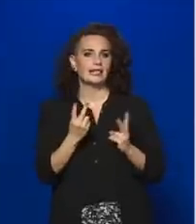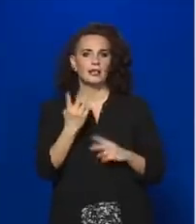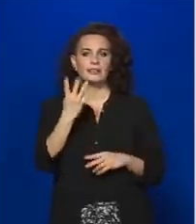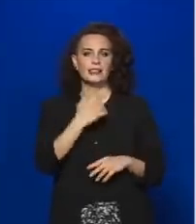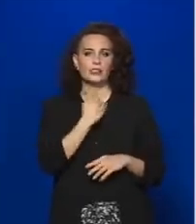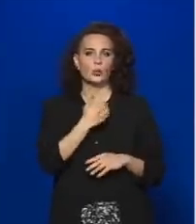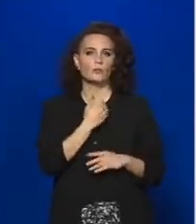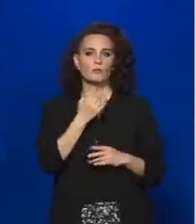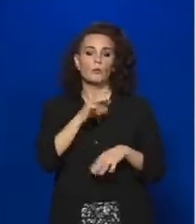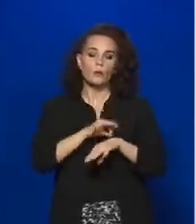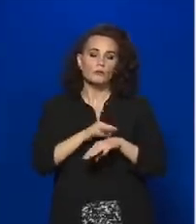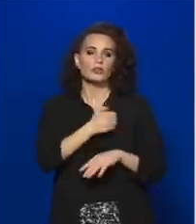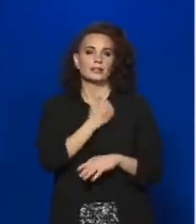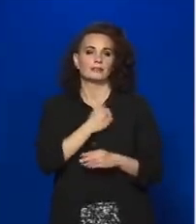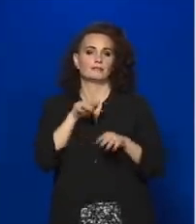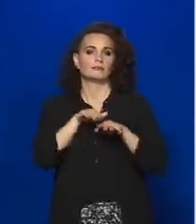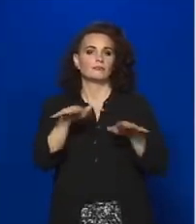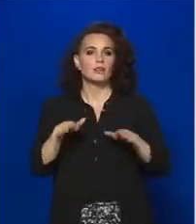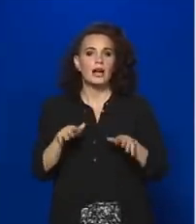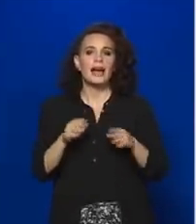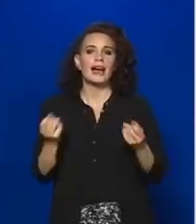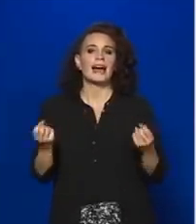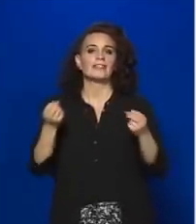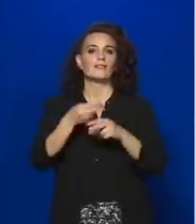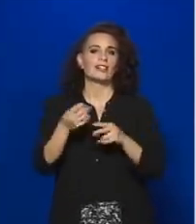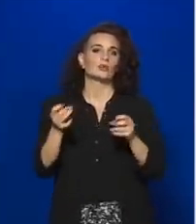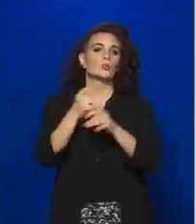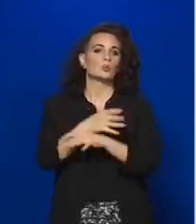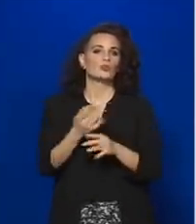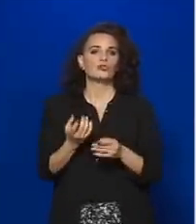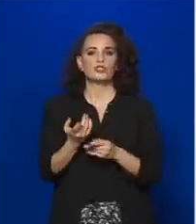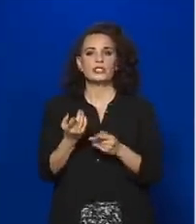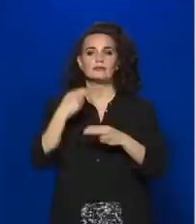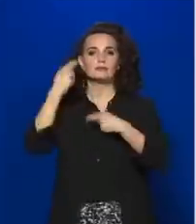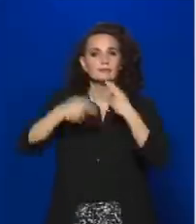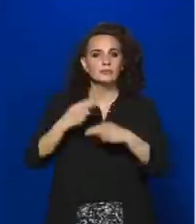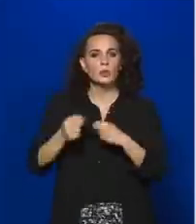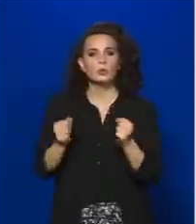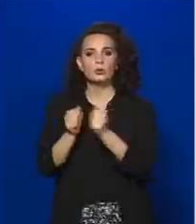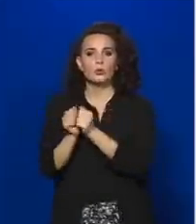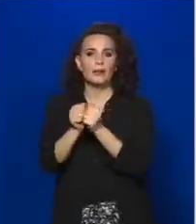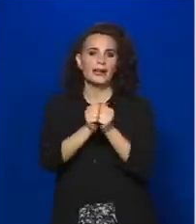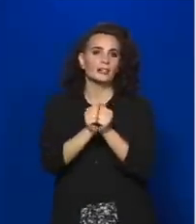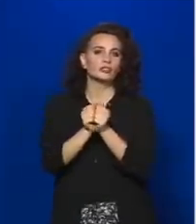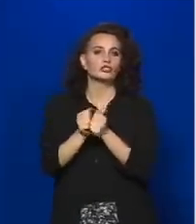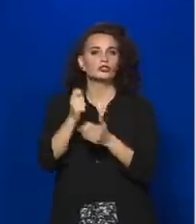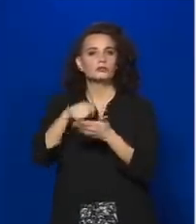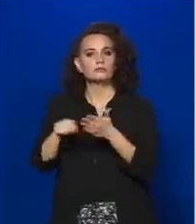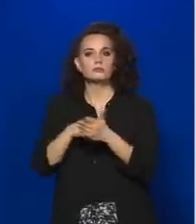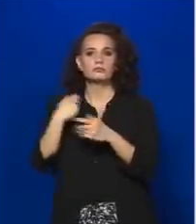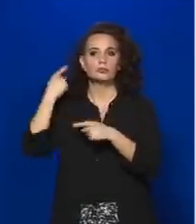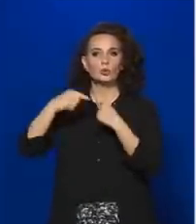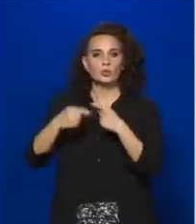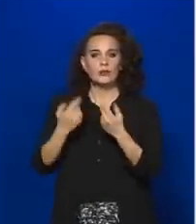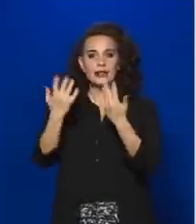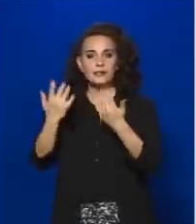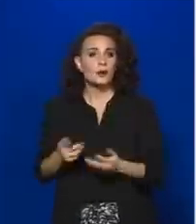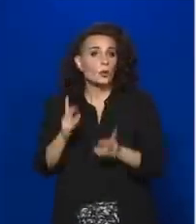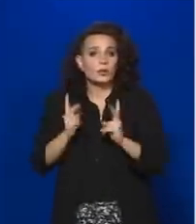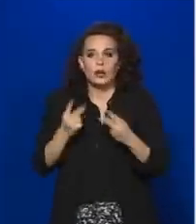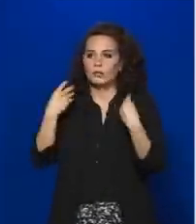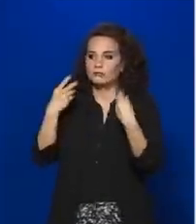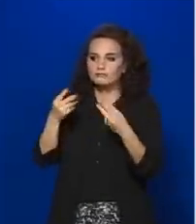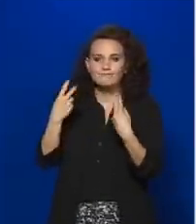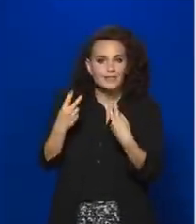által a társadalom koronavírus átfertőzöttségét vizsgáló tömeges teszt sorozat eddigi eredményeit, illetve az index is ezzel